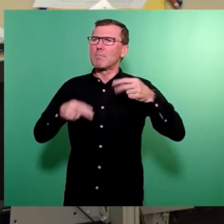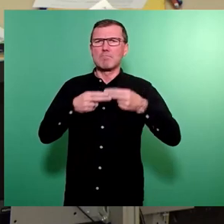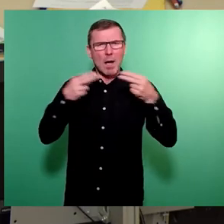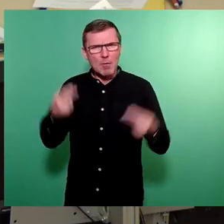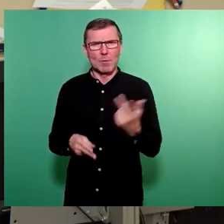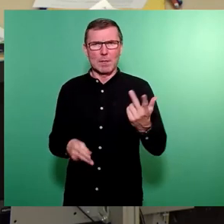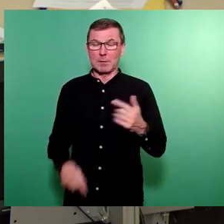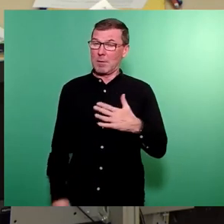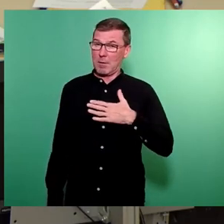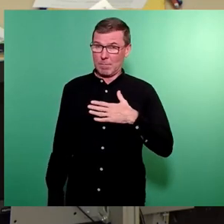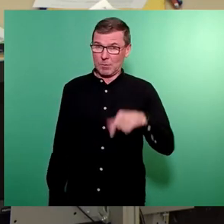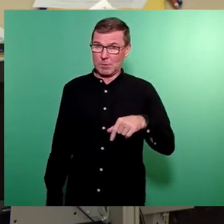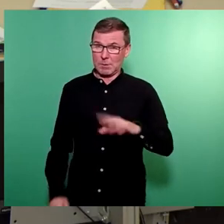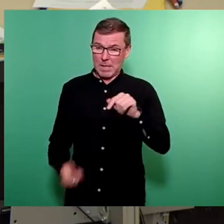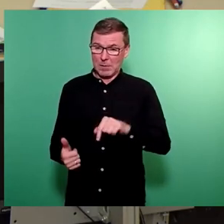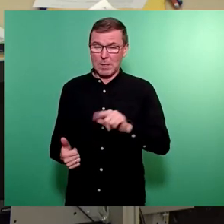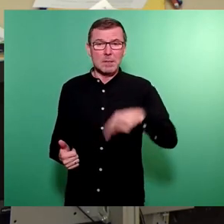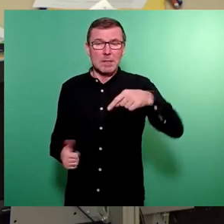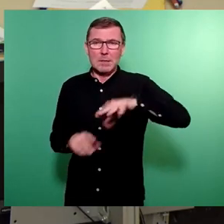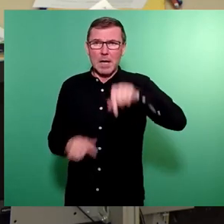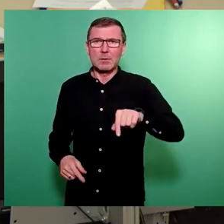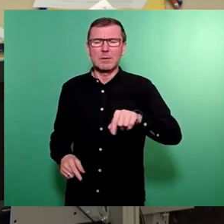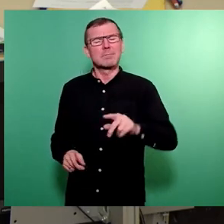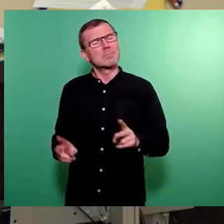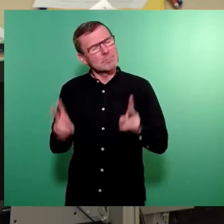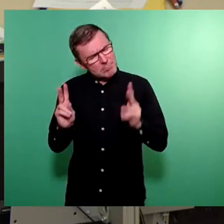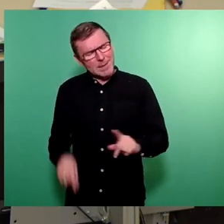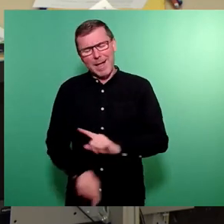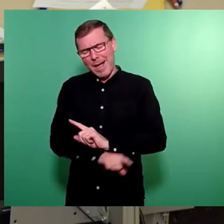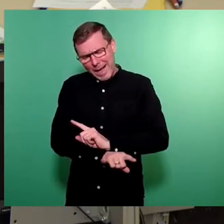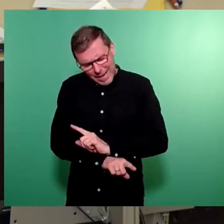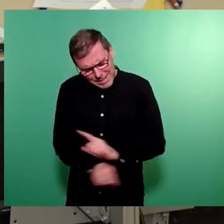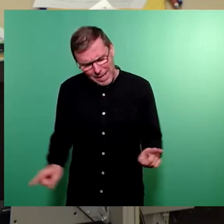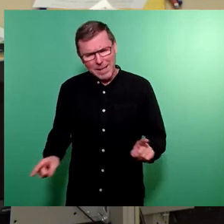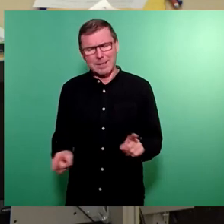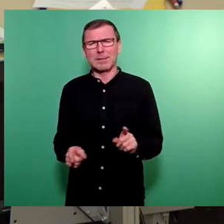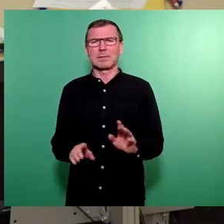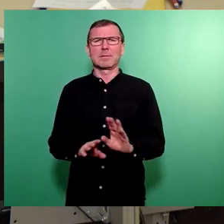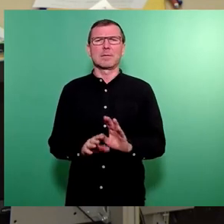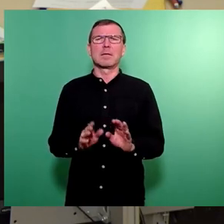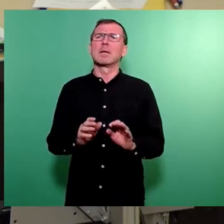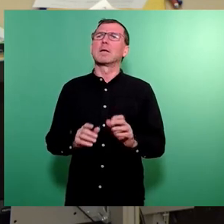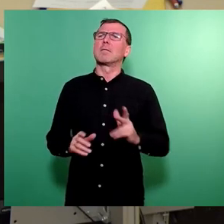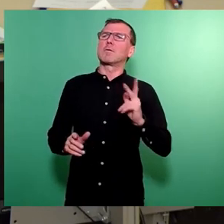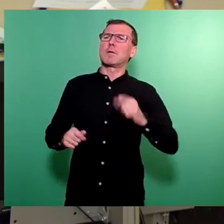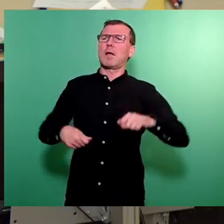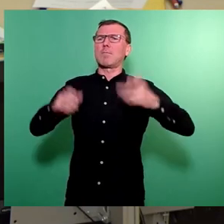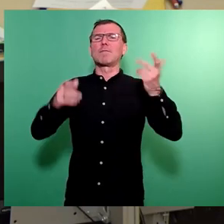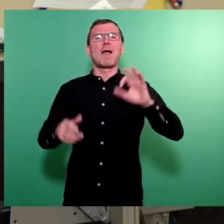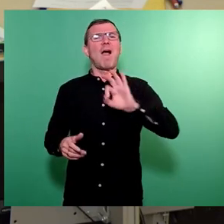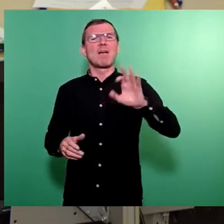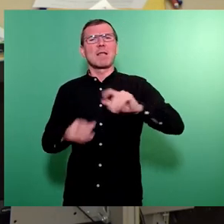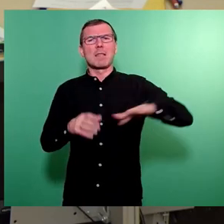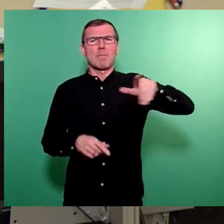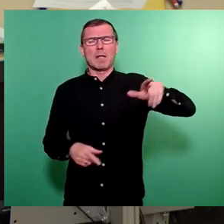uns in diesem Haushalt und in weiteren Haushalten und generell keine weiteren und überhaupt keine Prunkbauten à la Ferdinandplatz geben. Da wird die